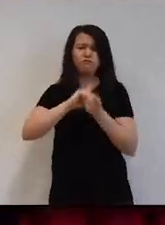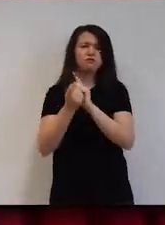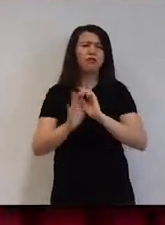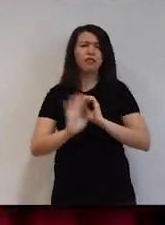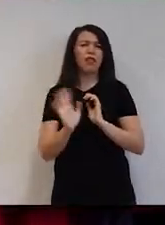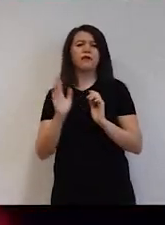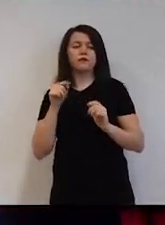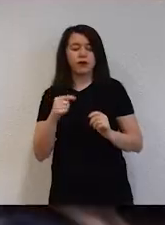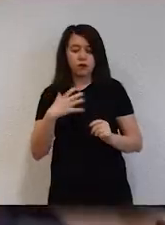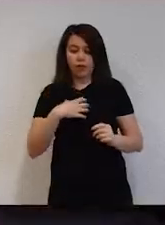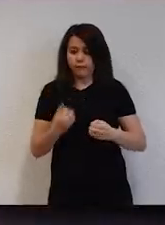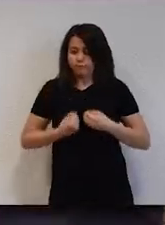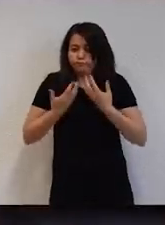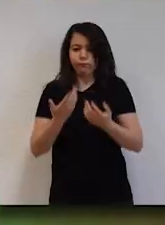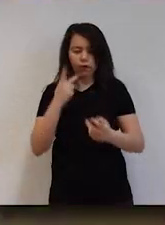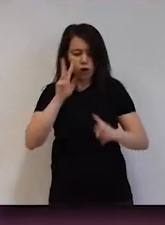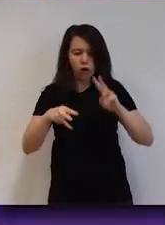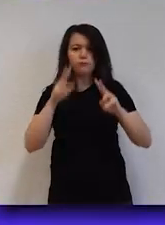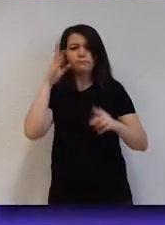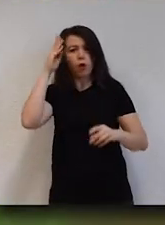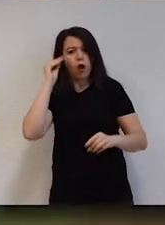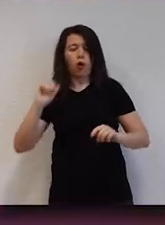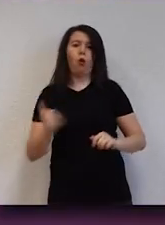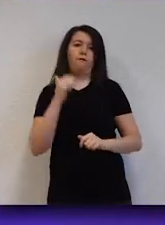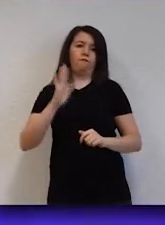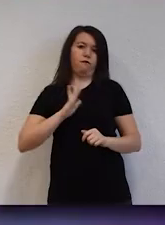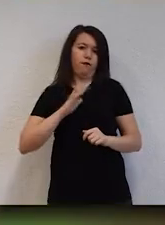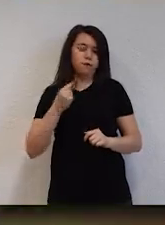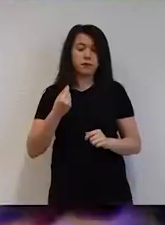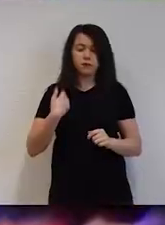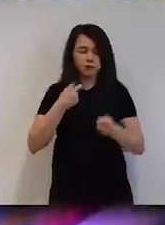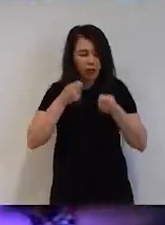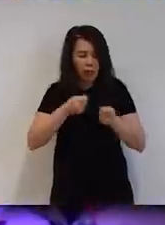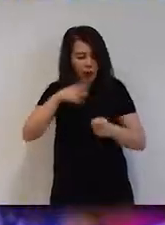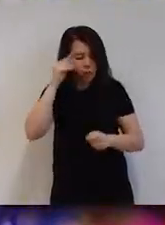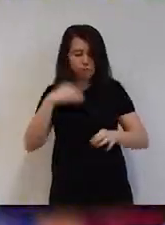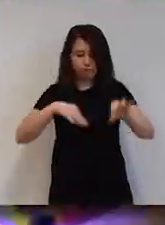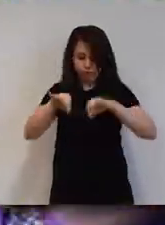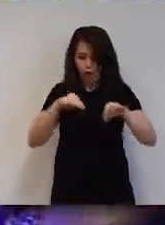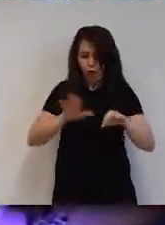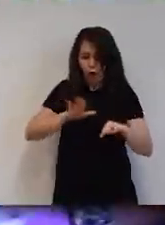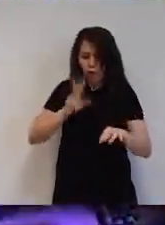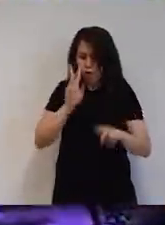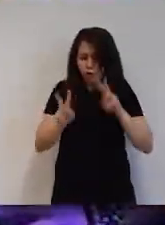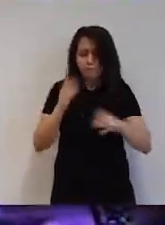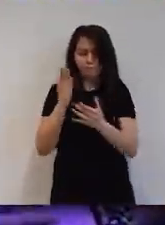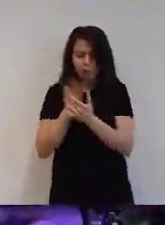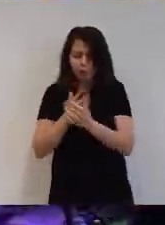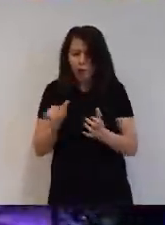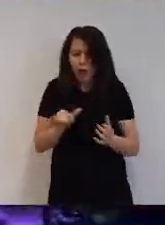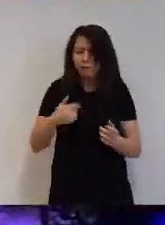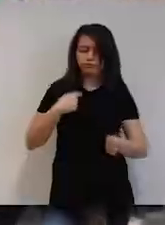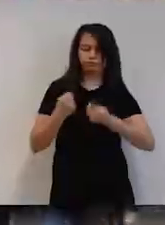sınav değildir. Nelere sahip olduğunuzu keşfetmek de bizim için önemlidir. İyi bir planlama yapmak koşuluyla